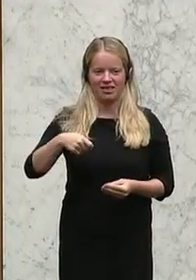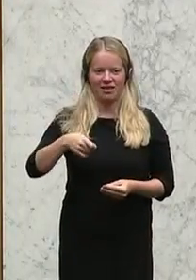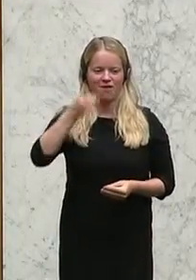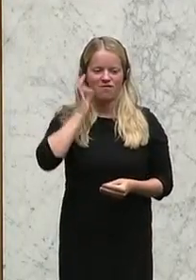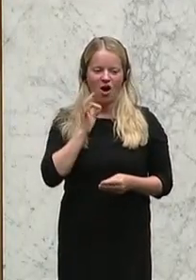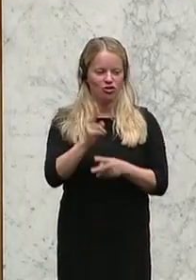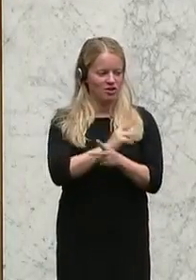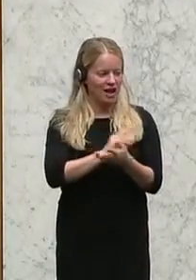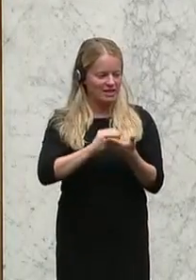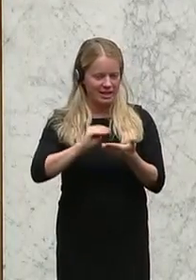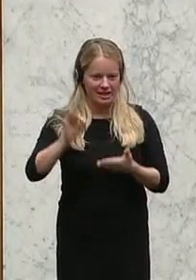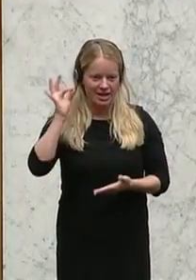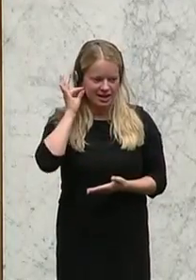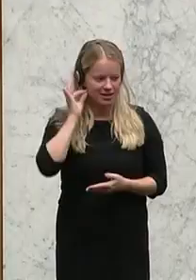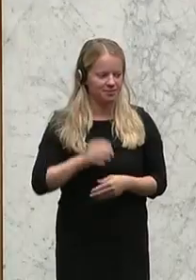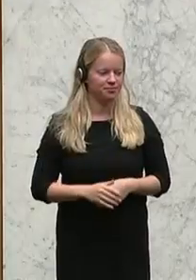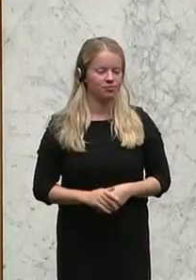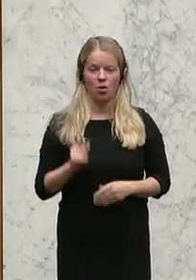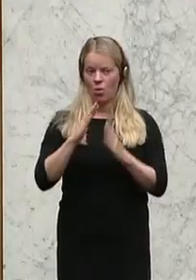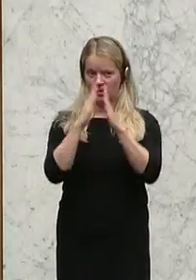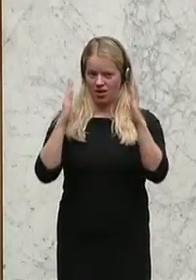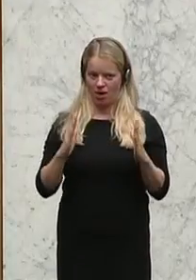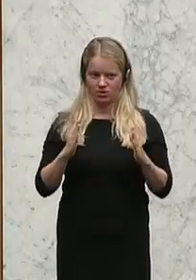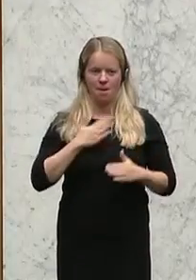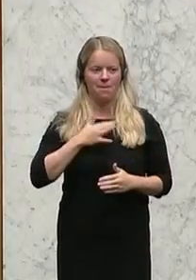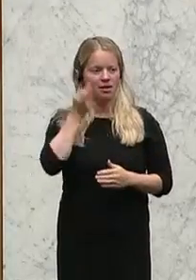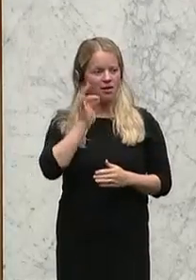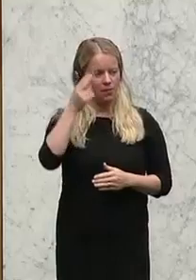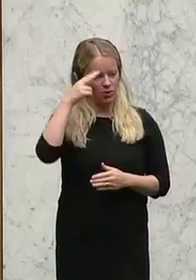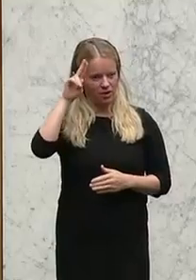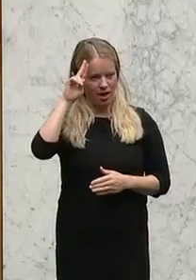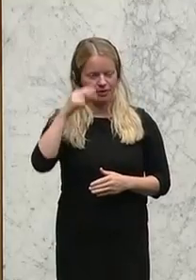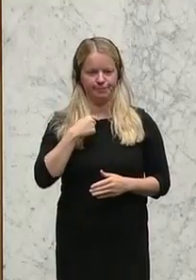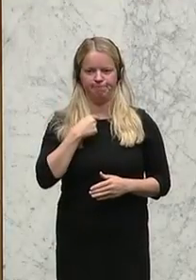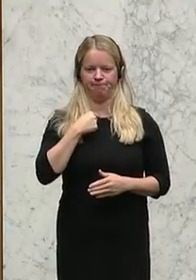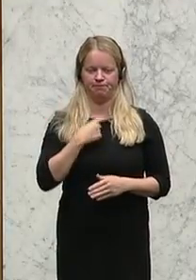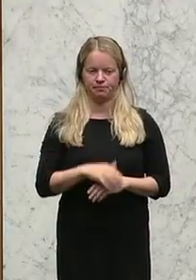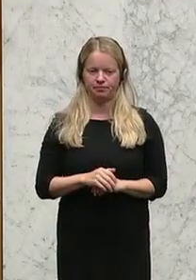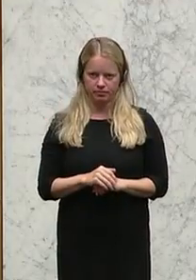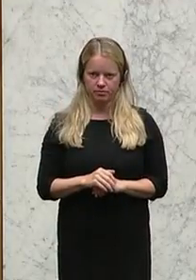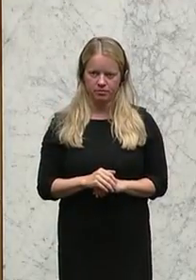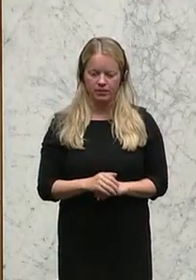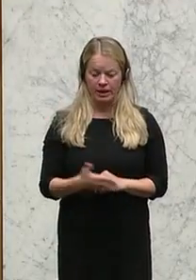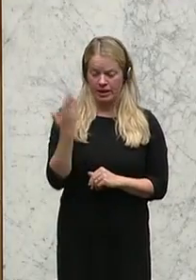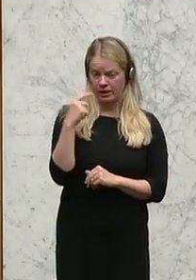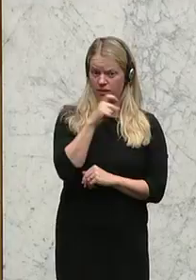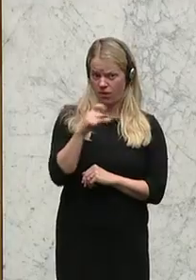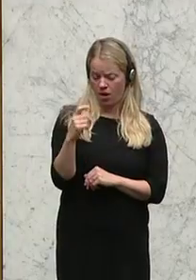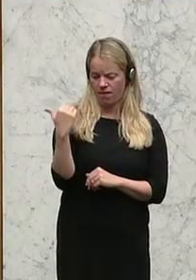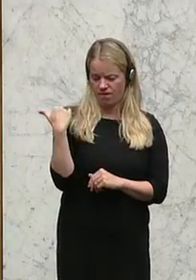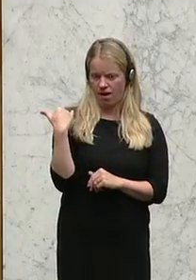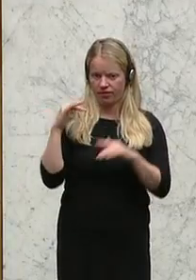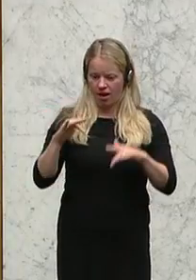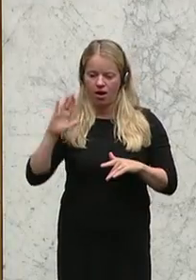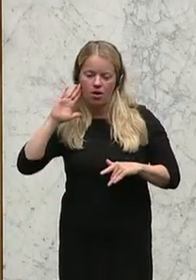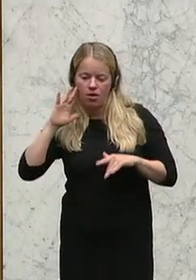Staatssekretärin, hohes Haus, meine Damen und Herren. Wir haben vorige Woche eine Enquete zum